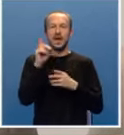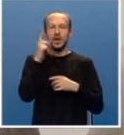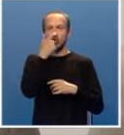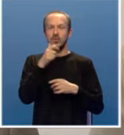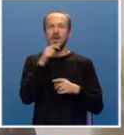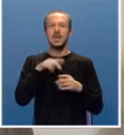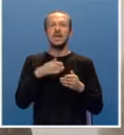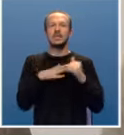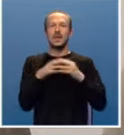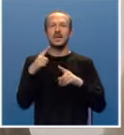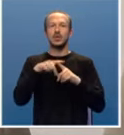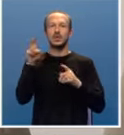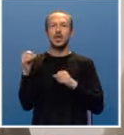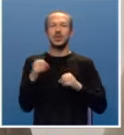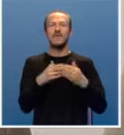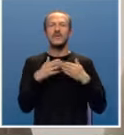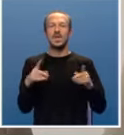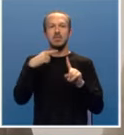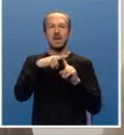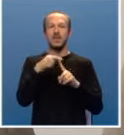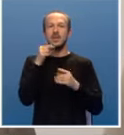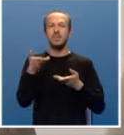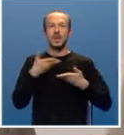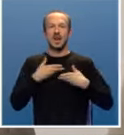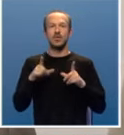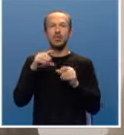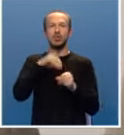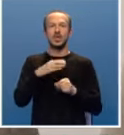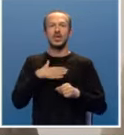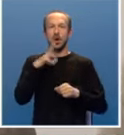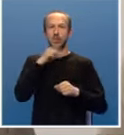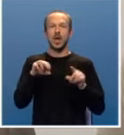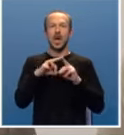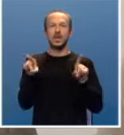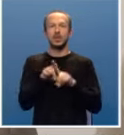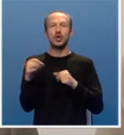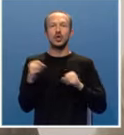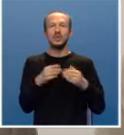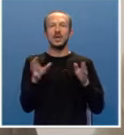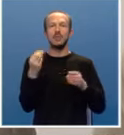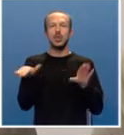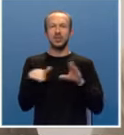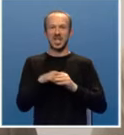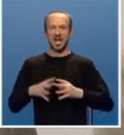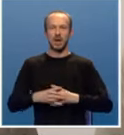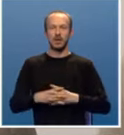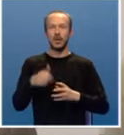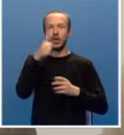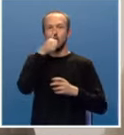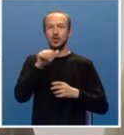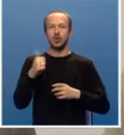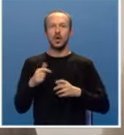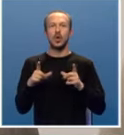hidroelektrana krenuti jer to donosi ogroman benefit i prilivu. Budžet naše opštine također donosi veliki broj zaposlenja što je